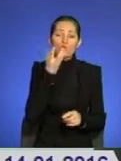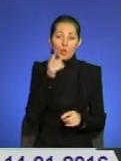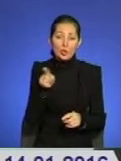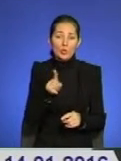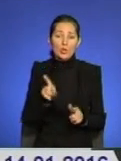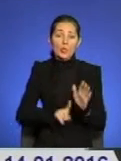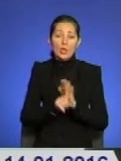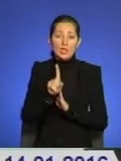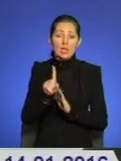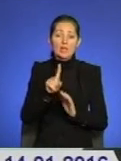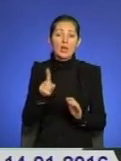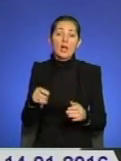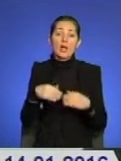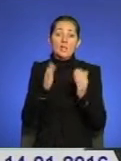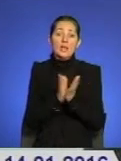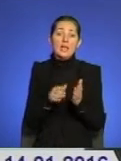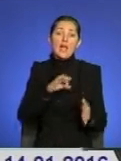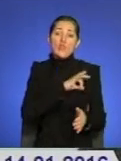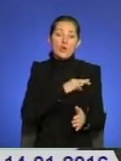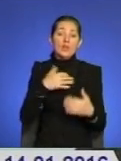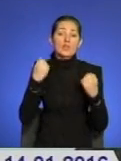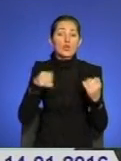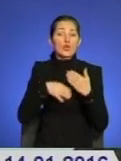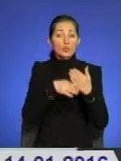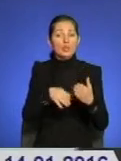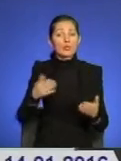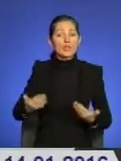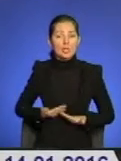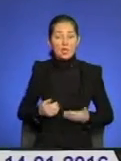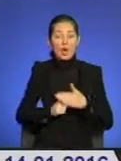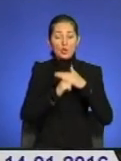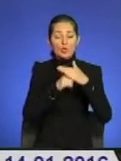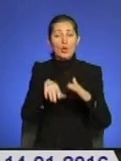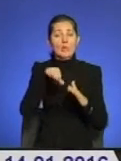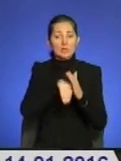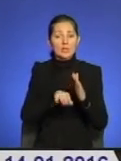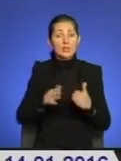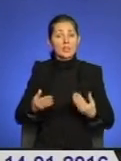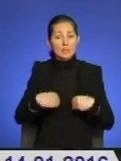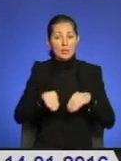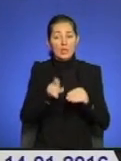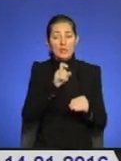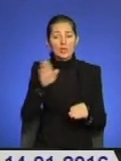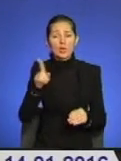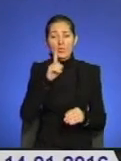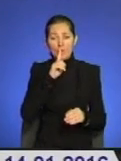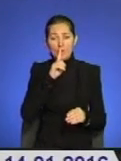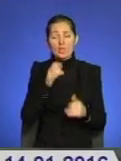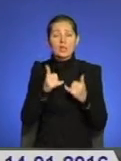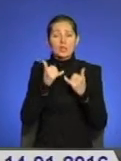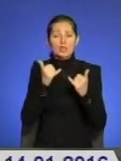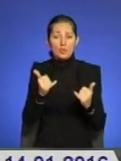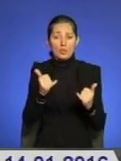починається виховання здорового способу життя, оці основи, вони закладаються в сім'ї». Хвилиною мовчання присутні вшанували спортсменів